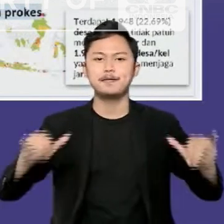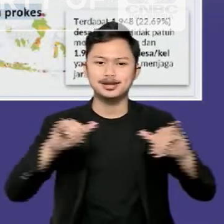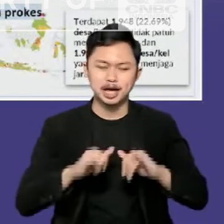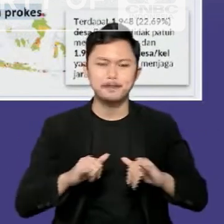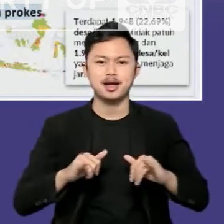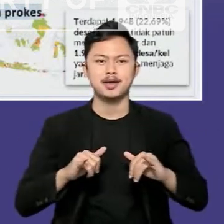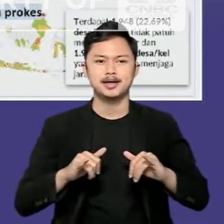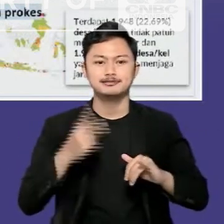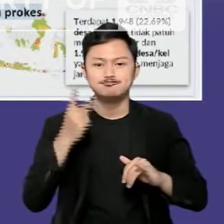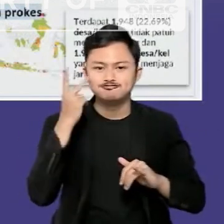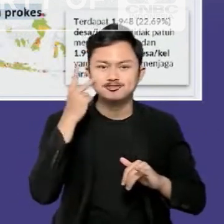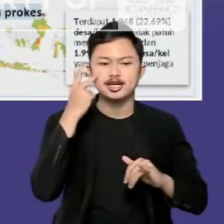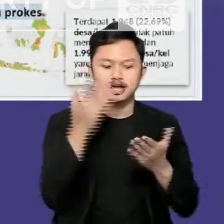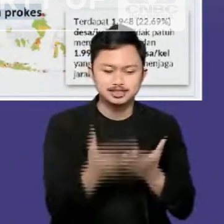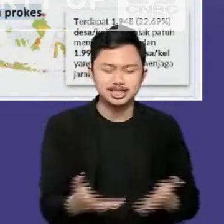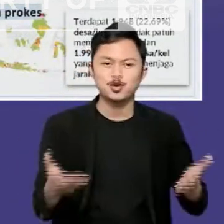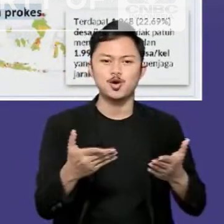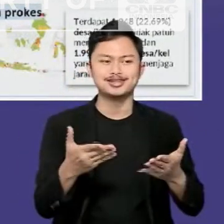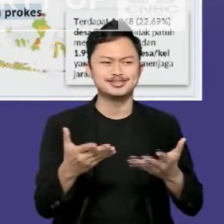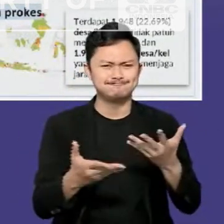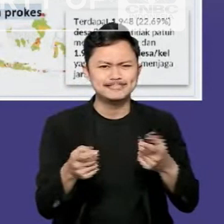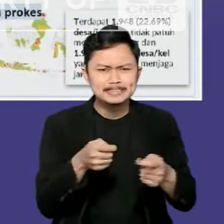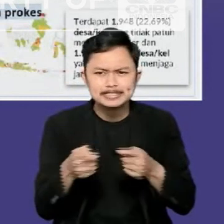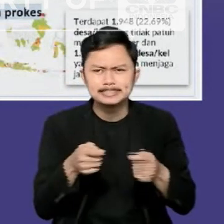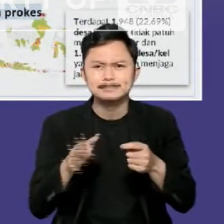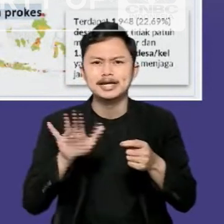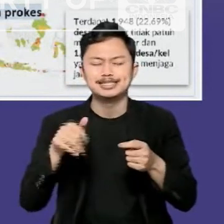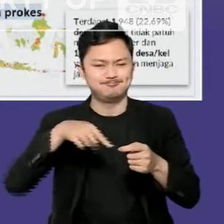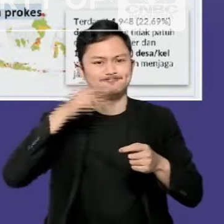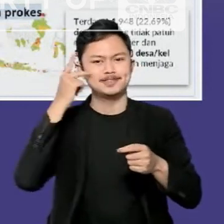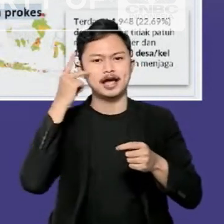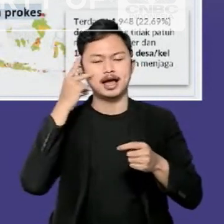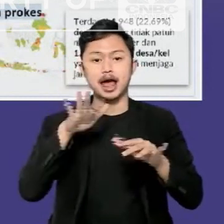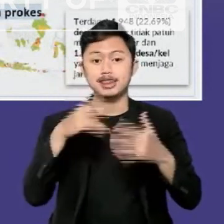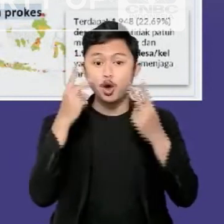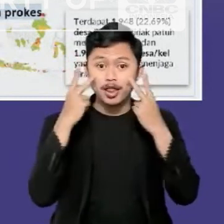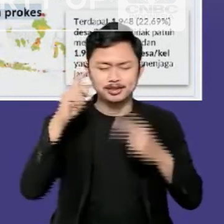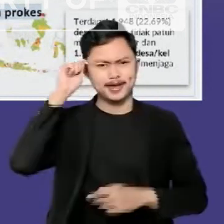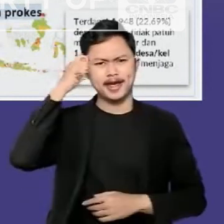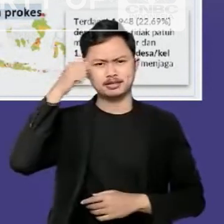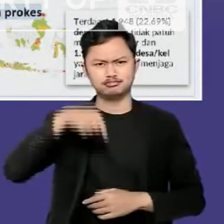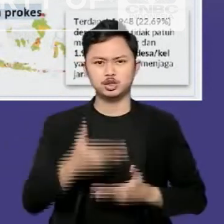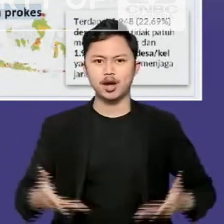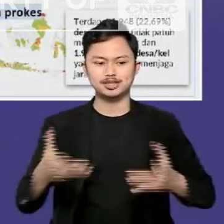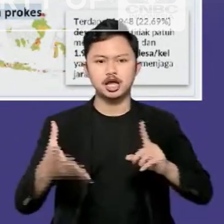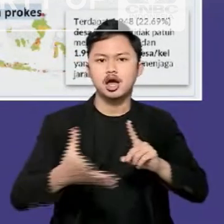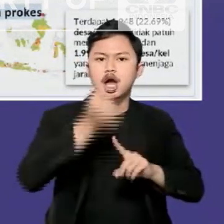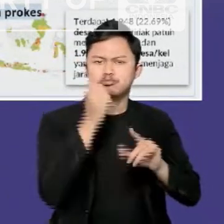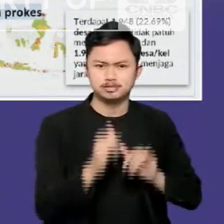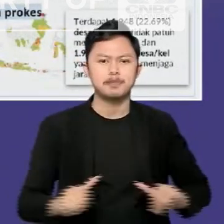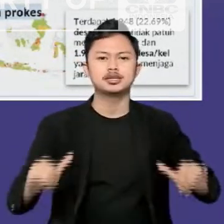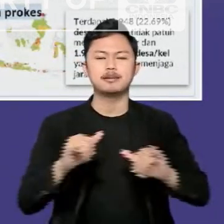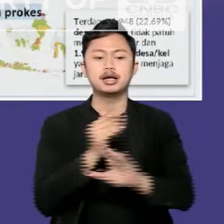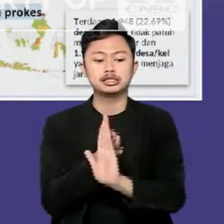untuk tetap mempertahankan kondisi yang saat ini cenderung terkendali, terutama mengingat kondisi baik ini kita capai bersama